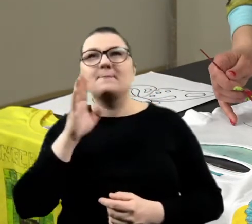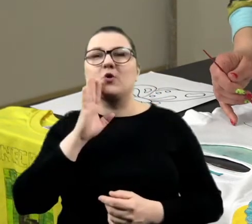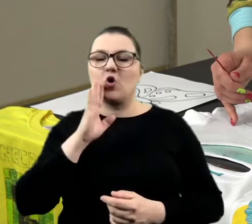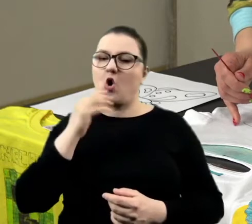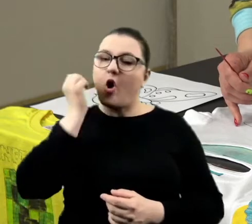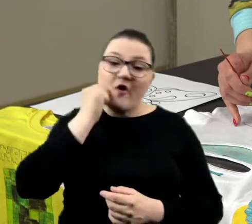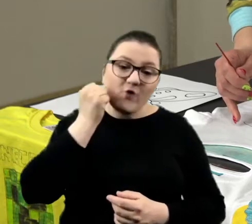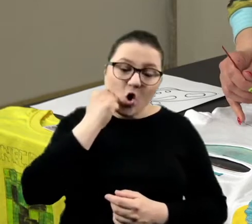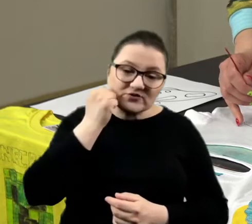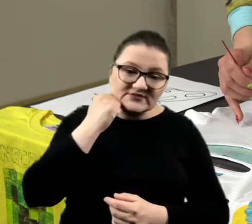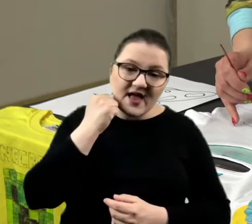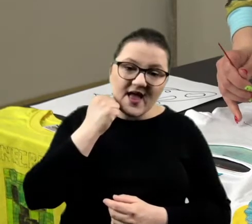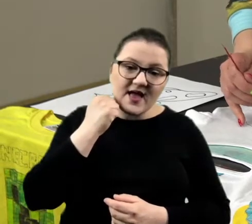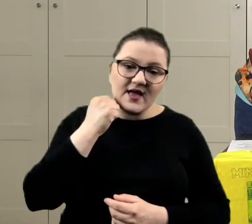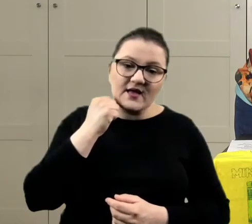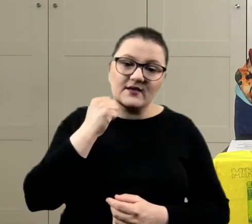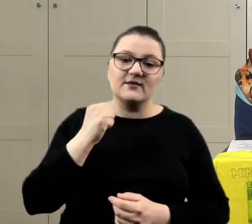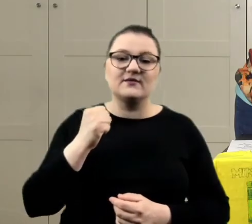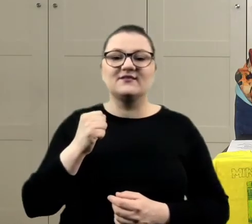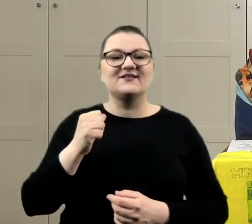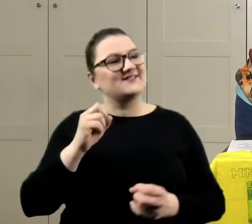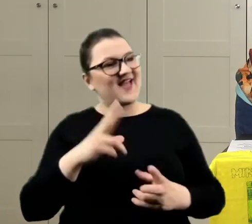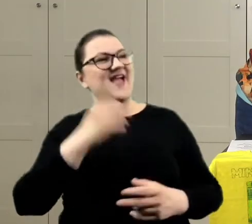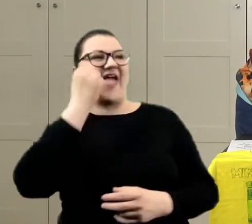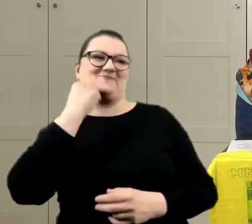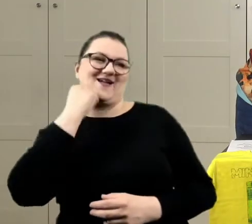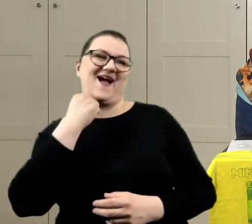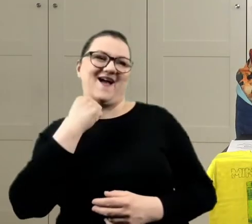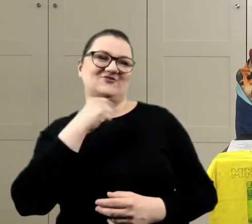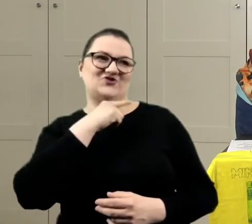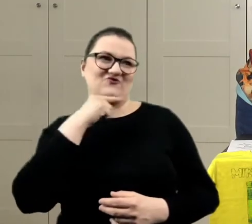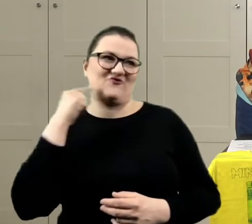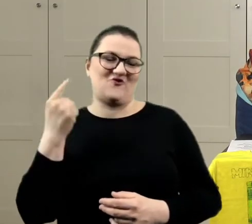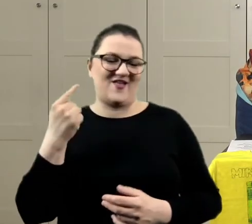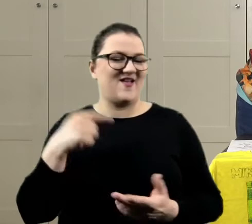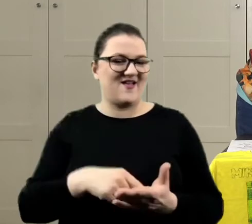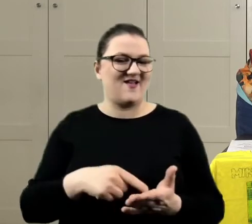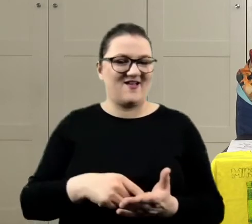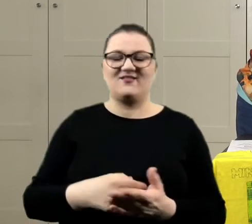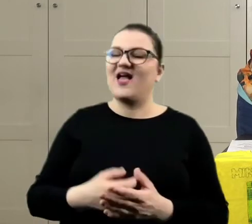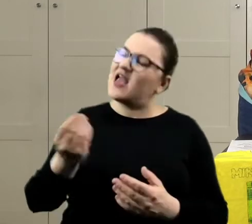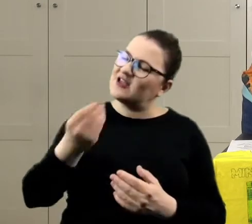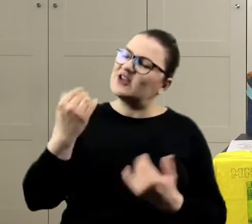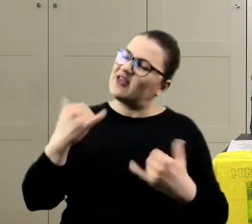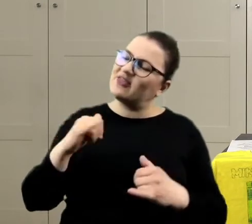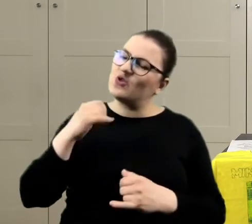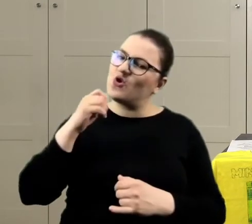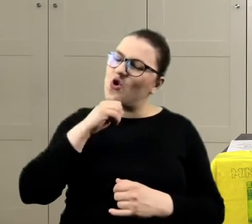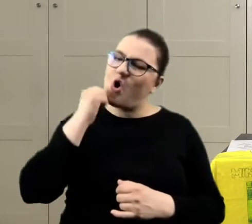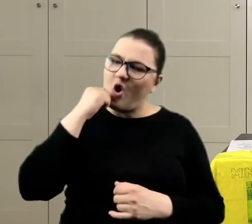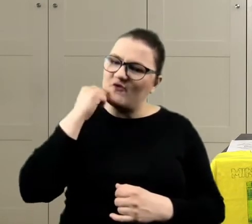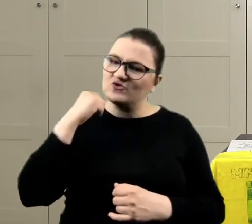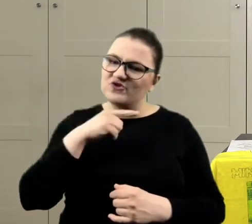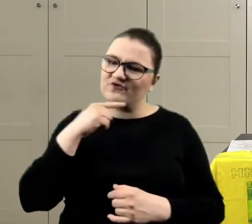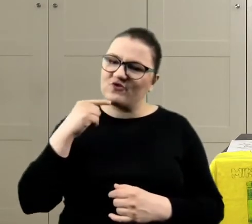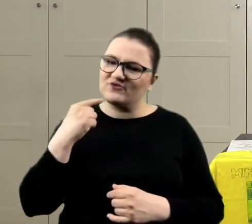owoce może są czerwone? Dziadka. No, coś jeszcze? Czy przychodzi do głowy? Czerwony owoc? Nie. Nie? Nie